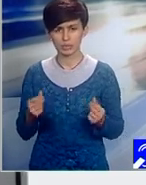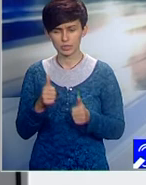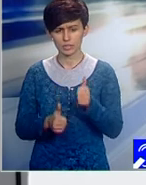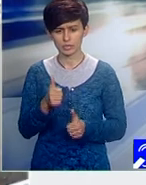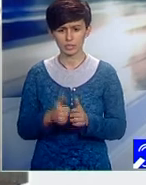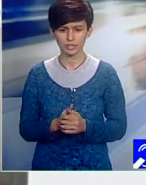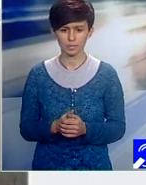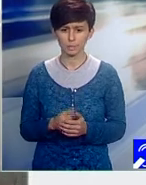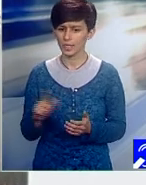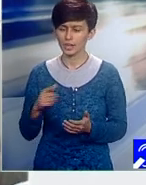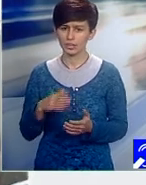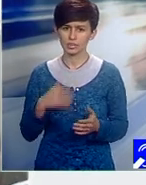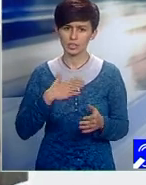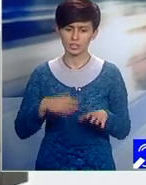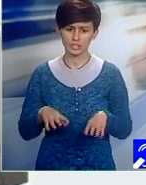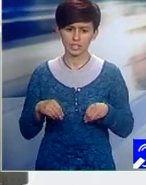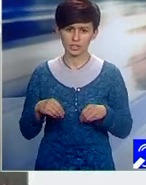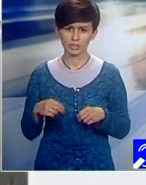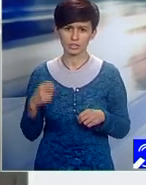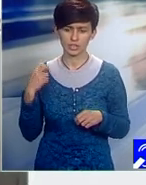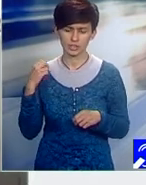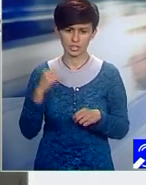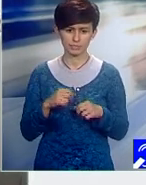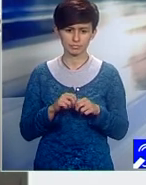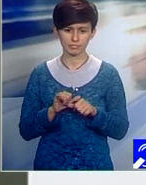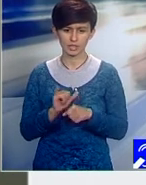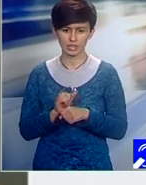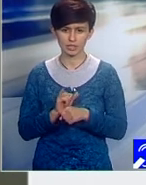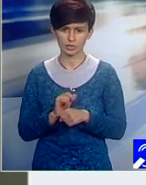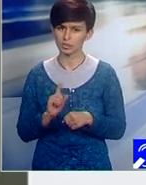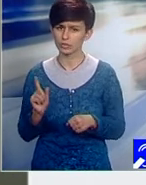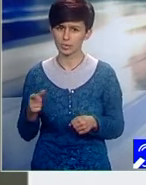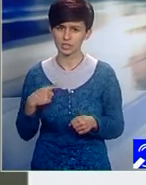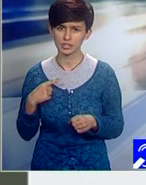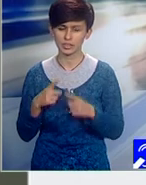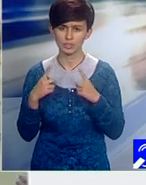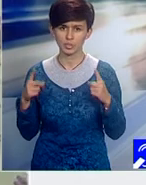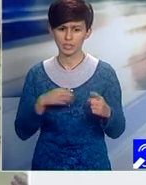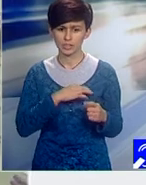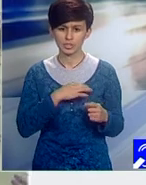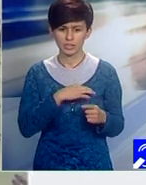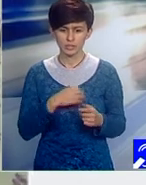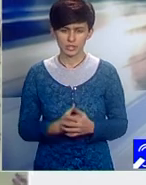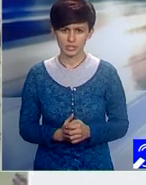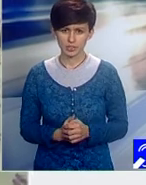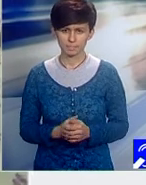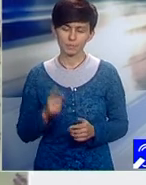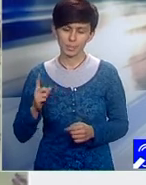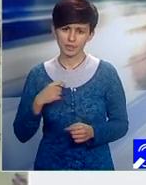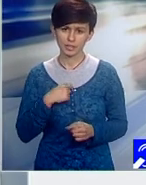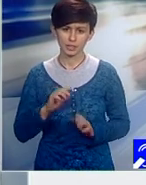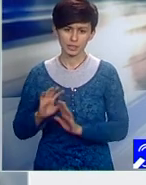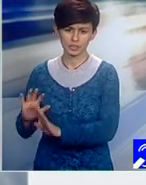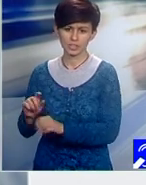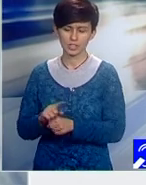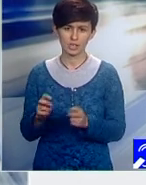potrivit că rea directorul medical nu va mai trebui să fie și cadrul universitar UMF. Spun că astfel se distruge învățământul medical, și amenință că ar putea retrage din spitale